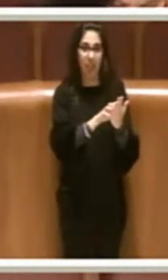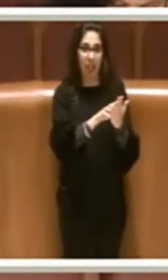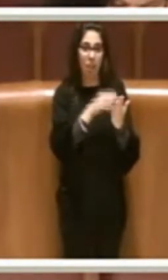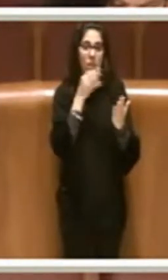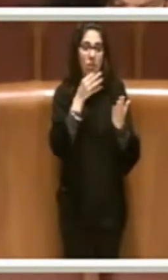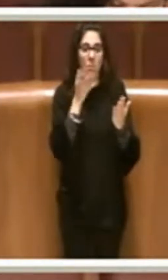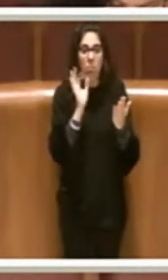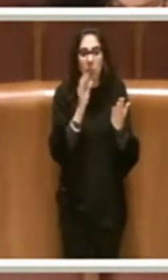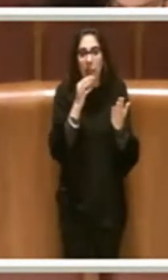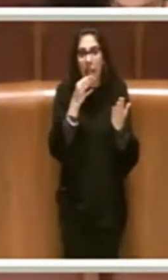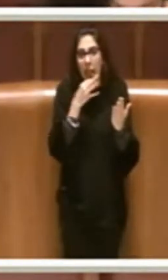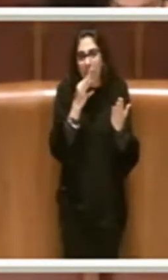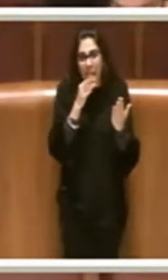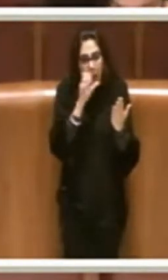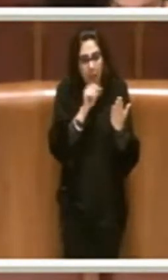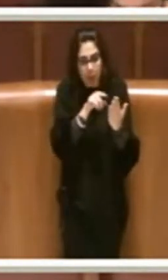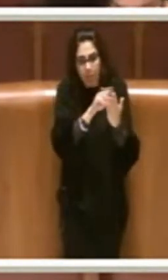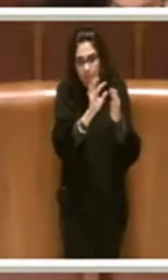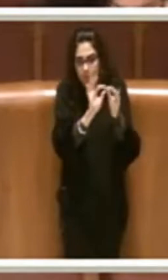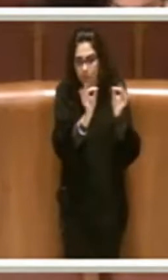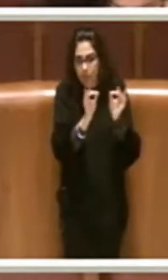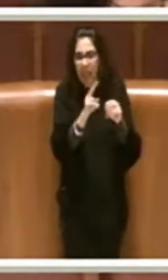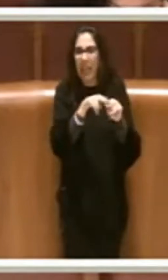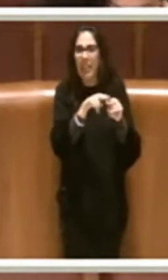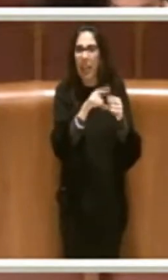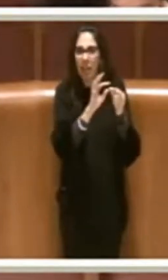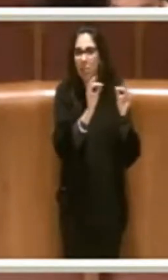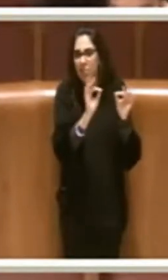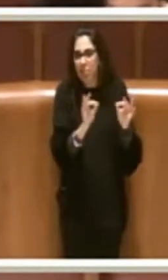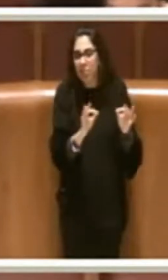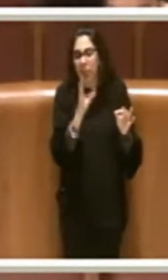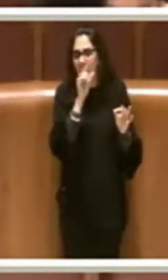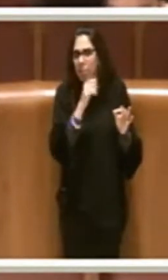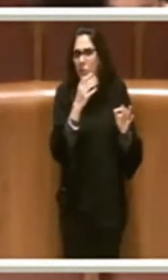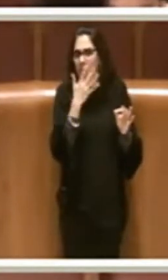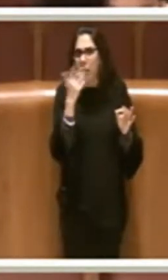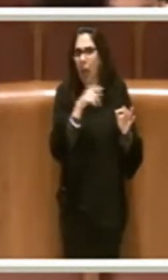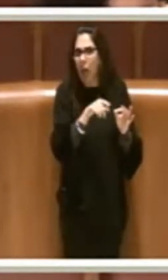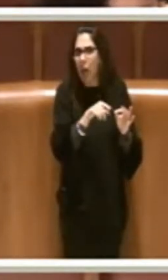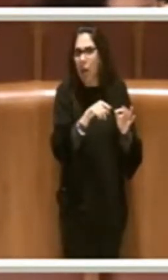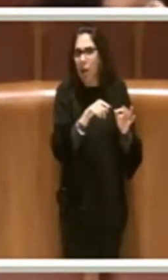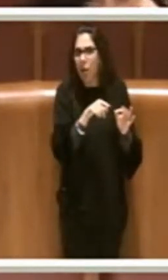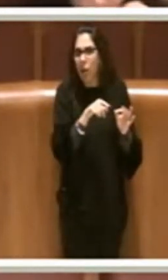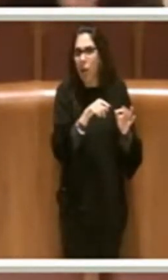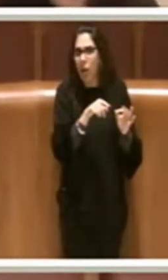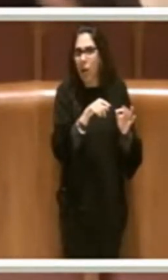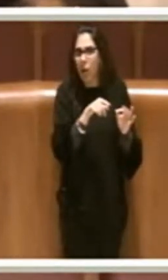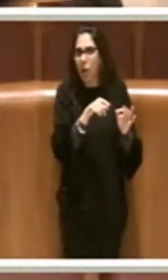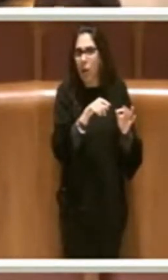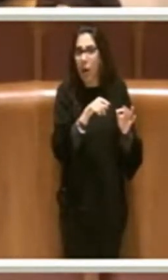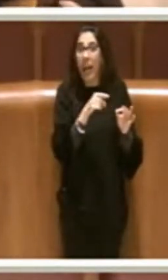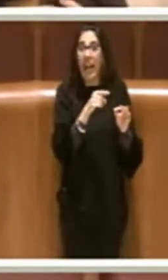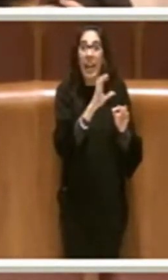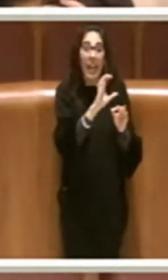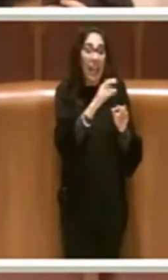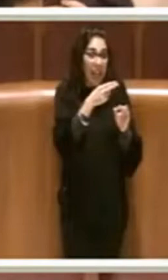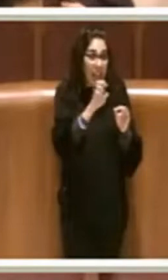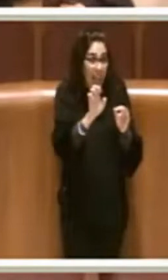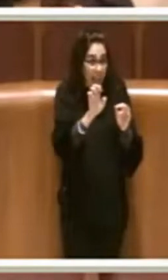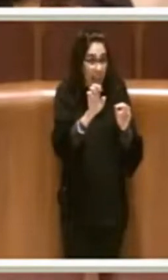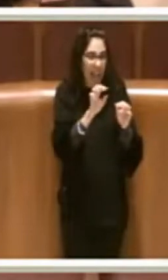capire la sintassi italiana per non capire che la relativa che introduce è una